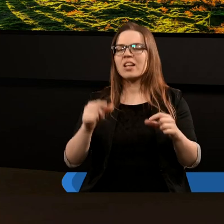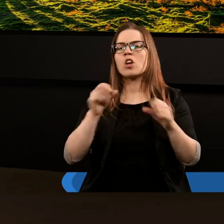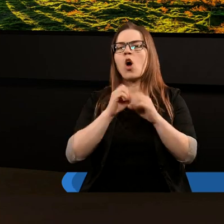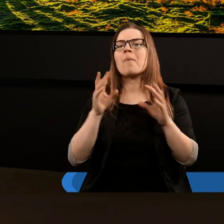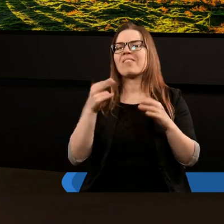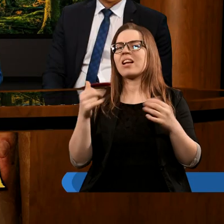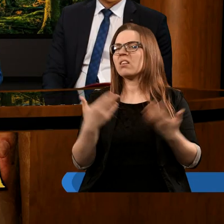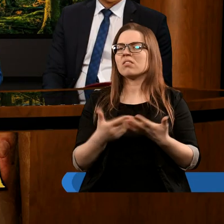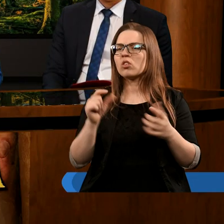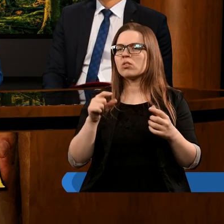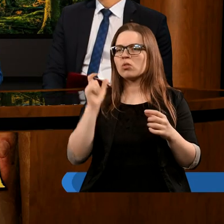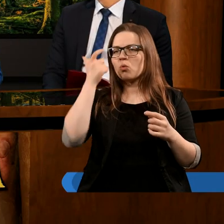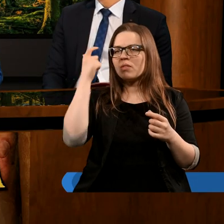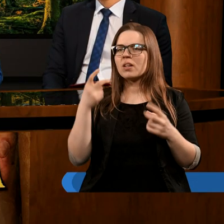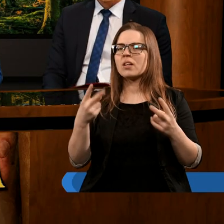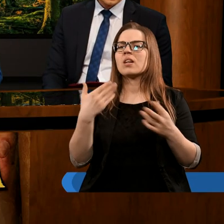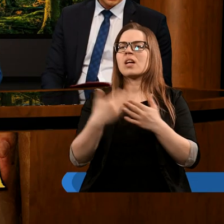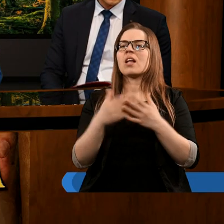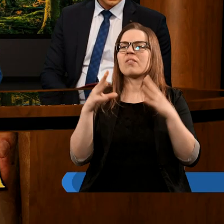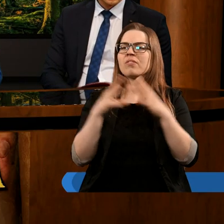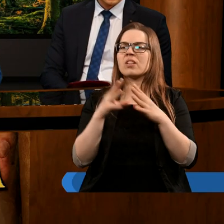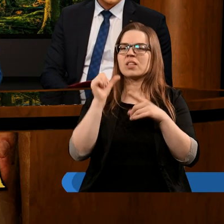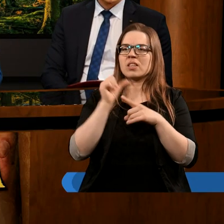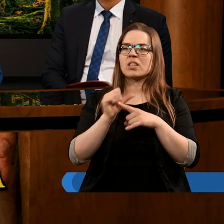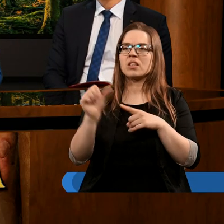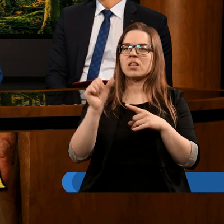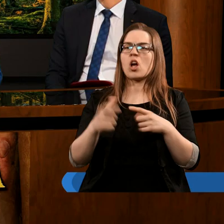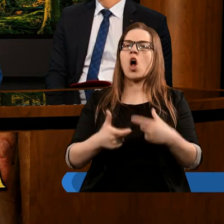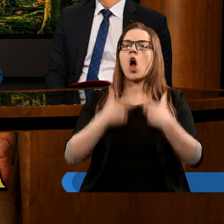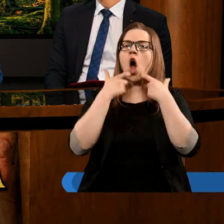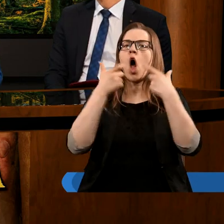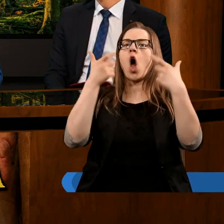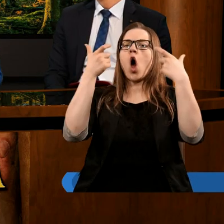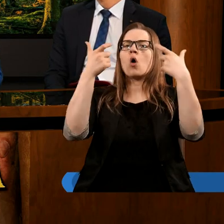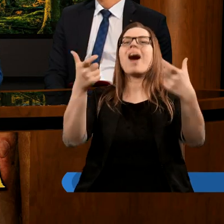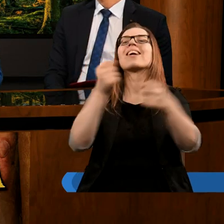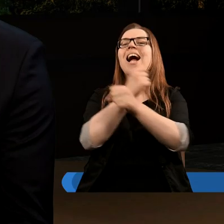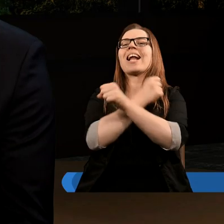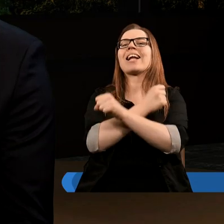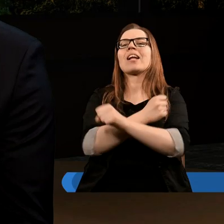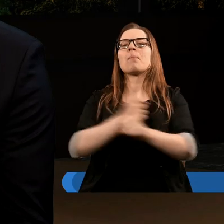wersety kluczowe? Dlatego, że werset dziesiąty i jedenasty ogłasza zbawienie.